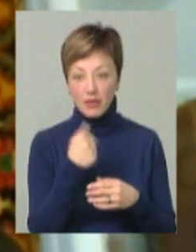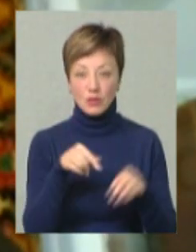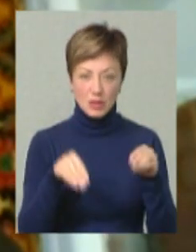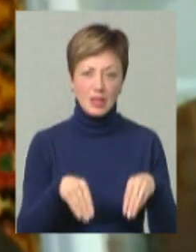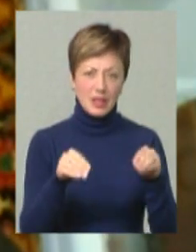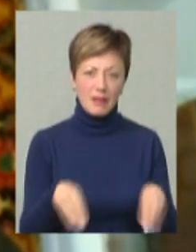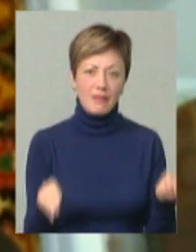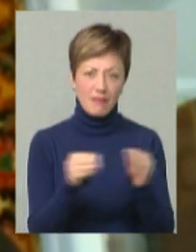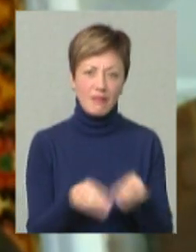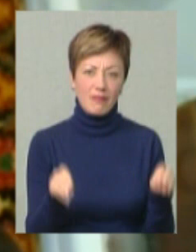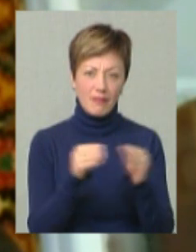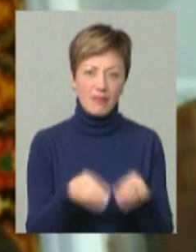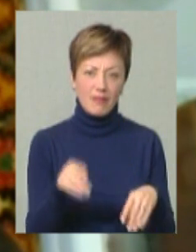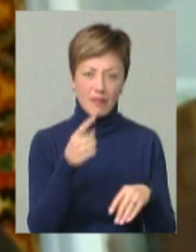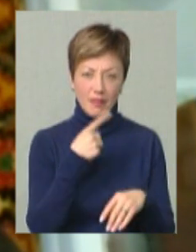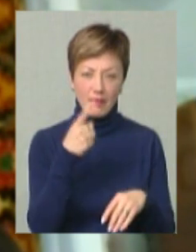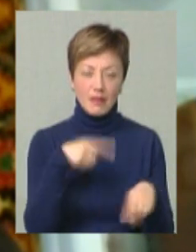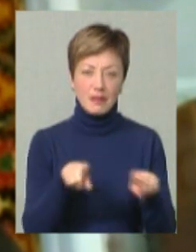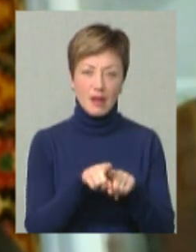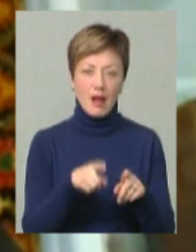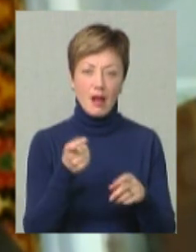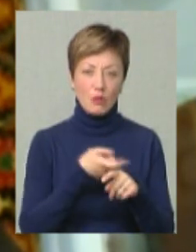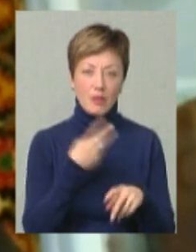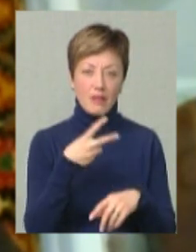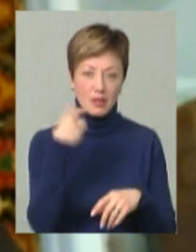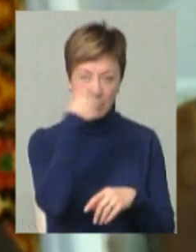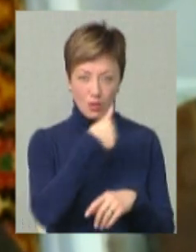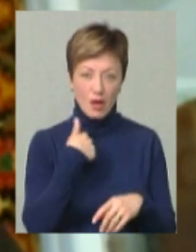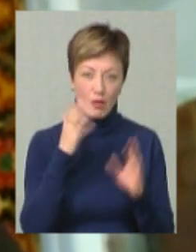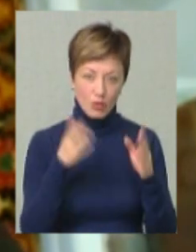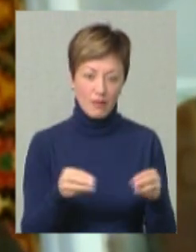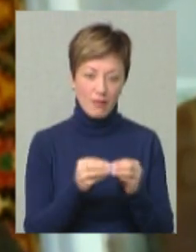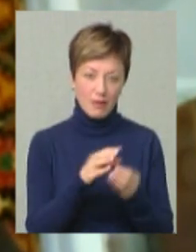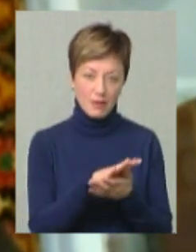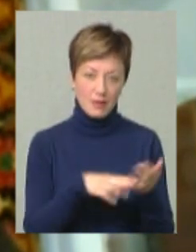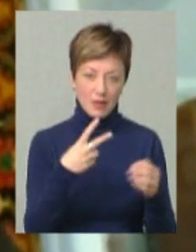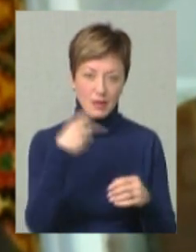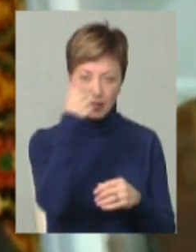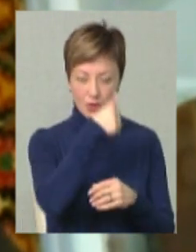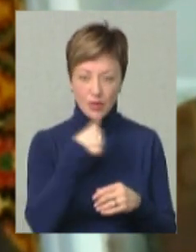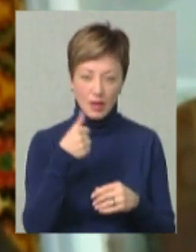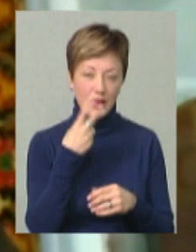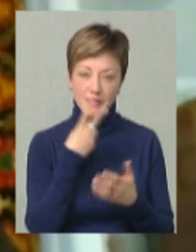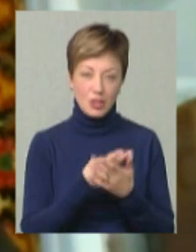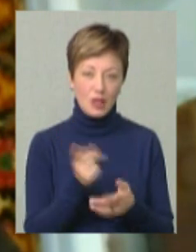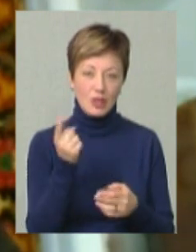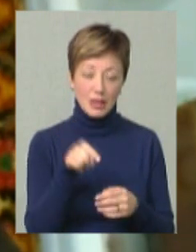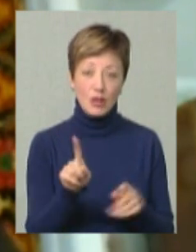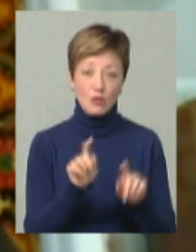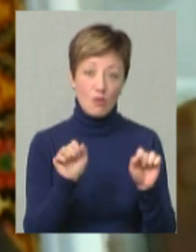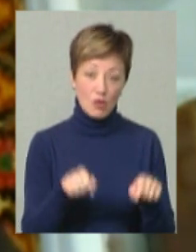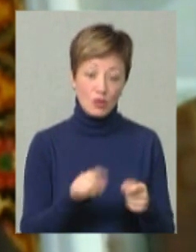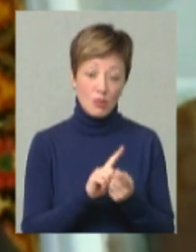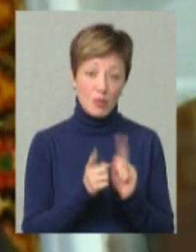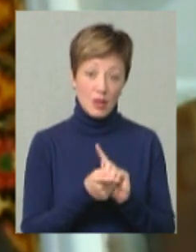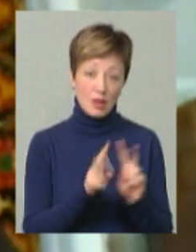садити ту саму картоплю там 20 років. Я буду так садити 20 років, незважаючи на те, що можна